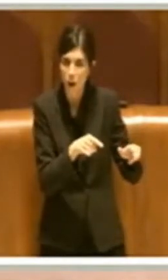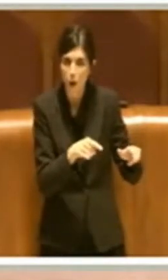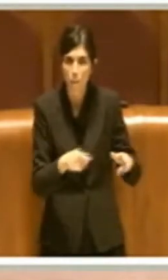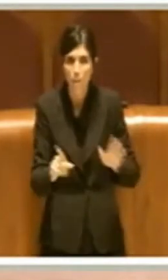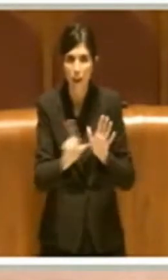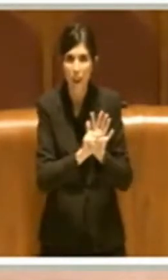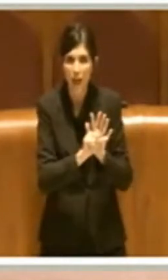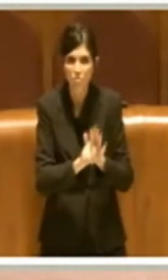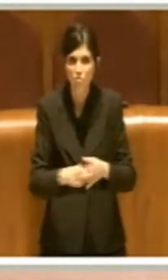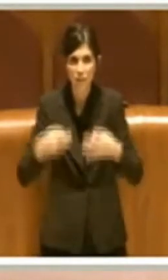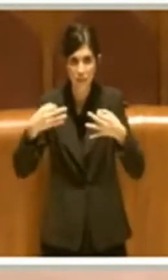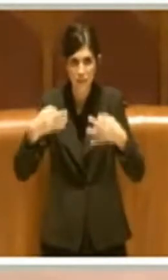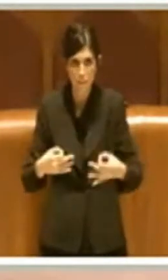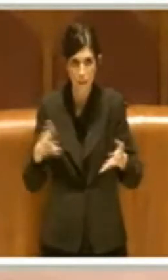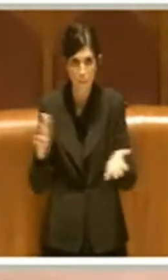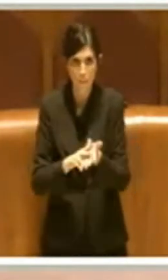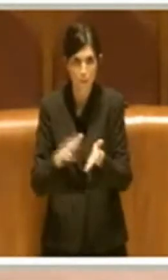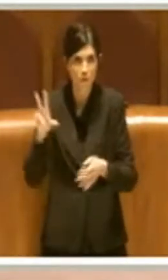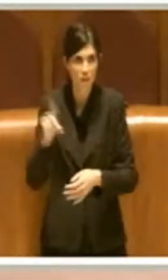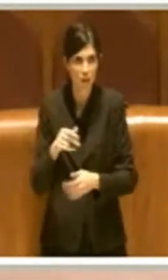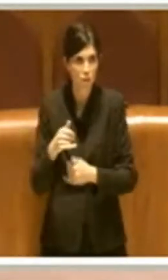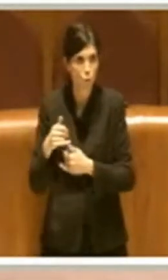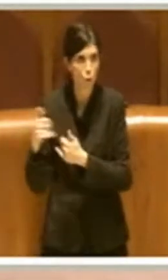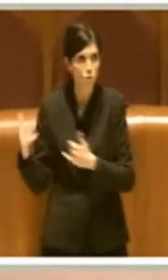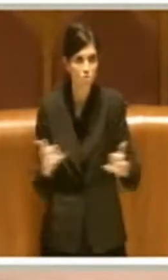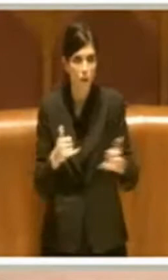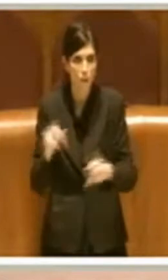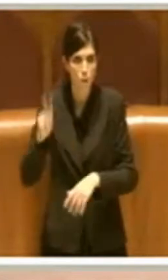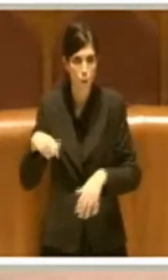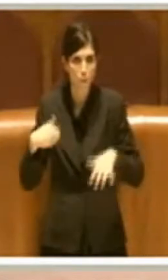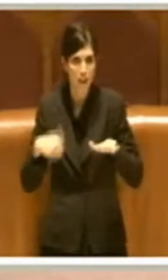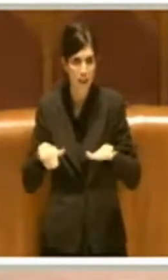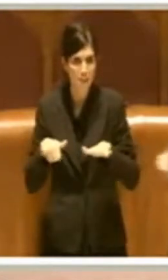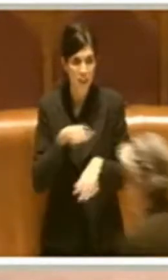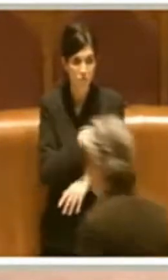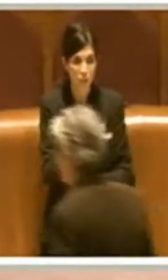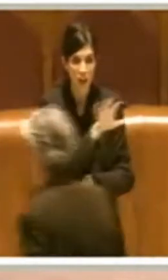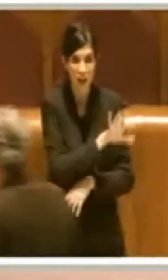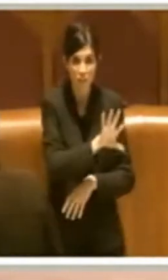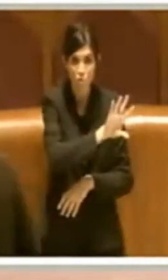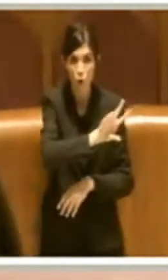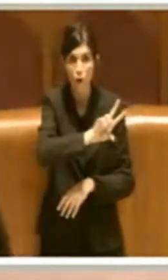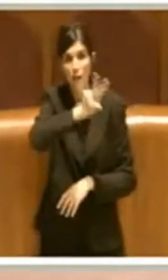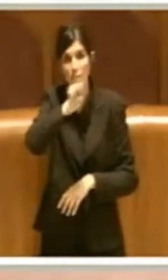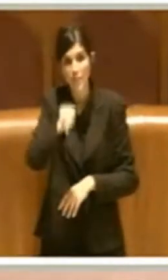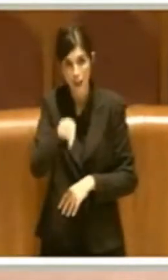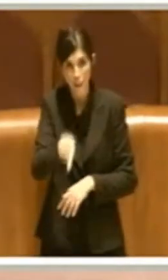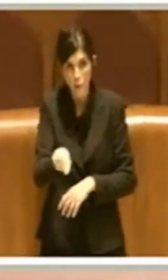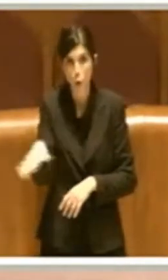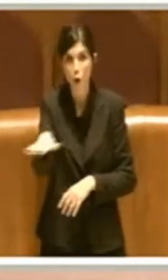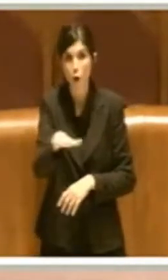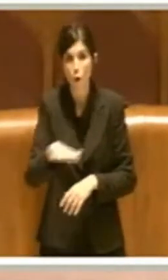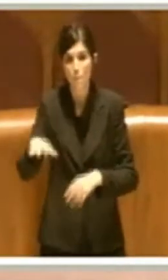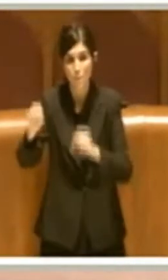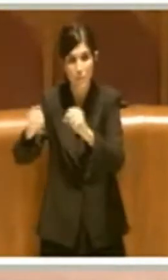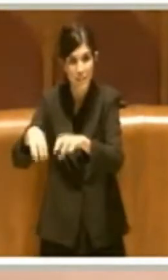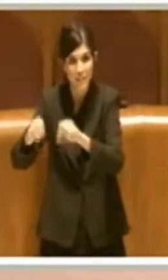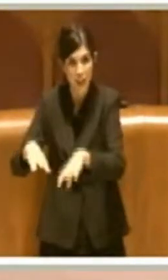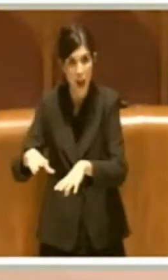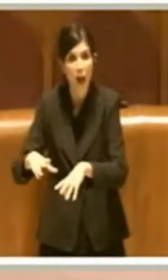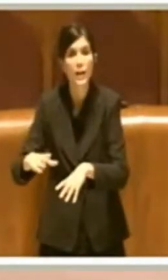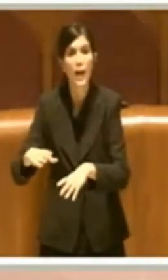stabilità approvata il 31 dicembre del 2016, ha detto che la discarica di Colleferro andava